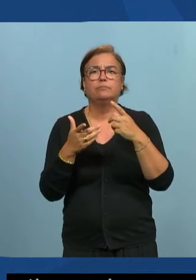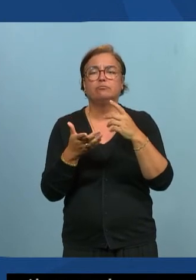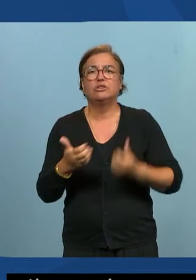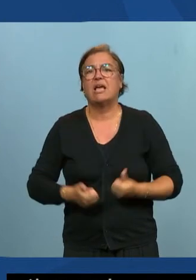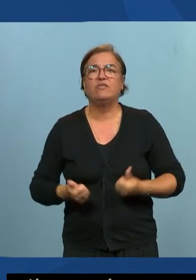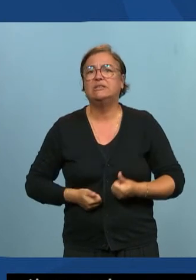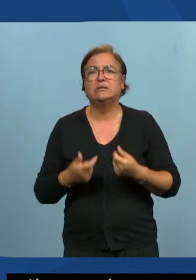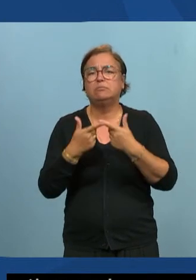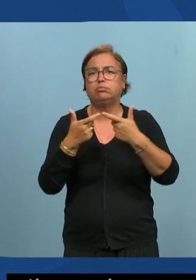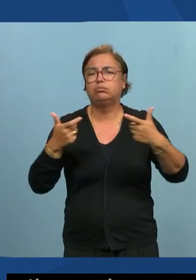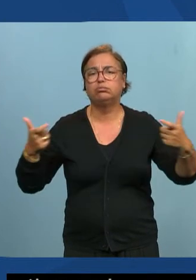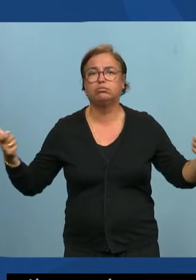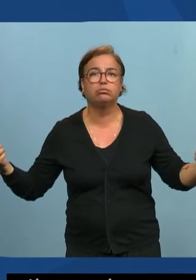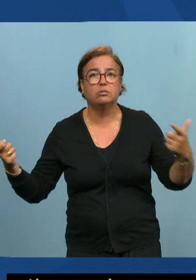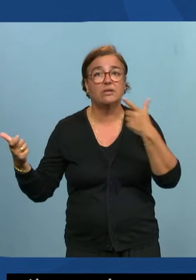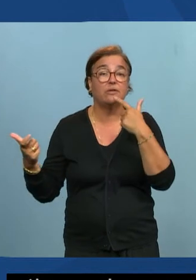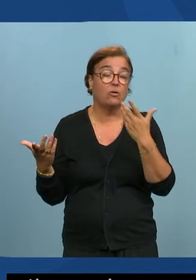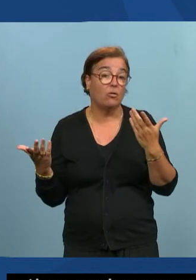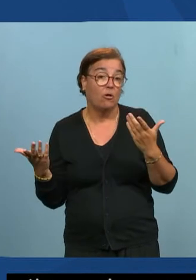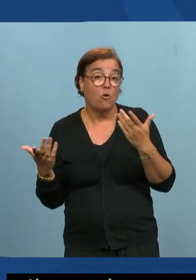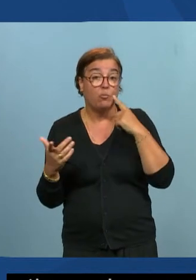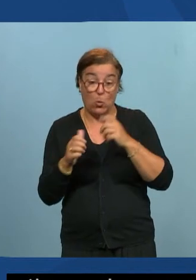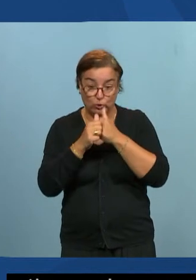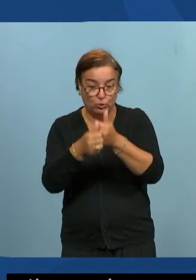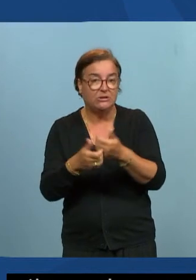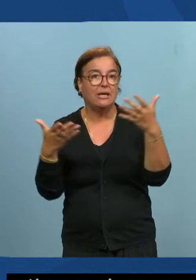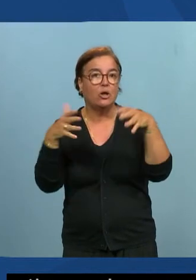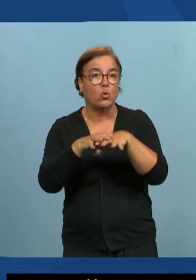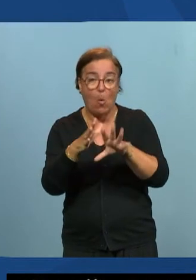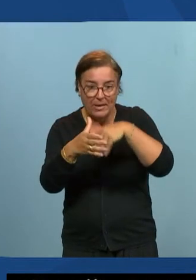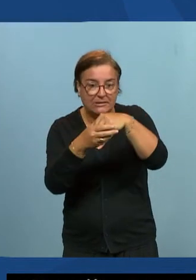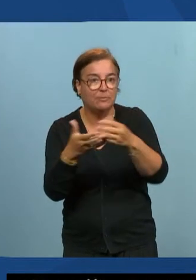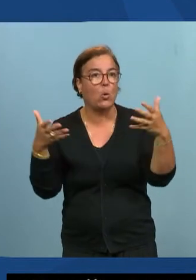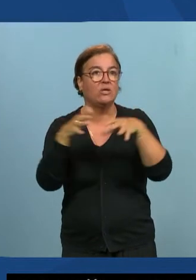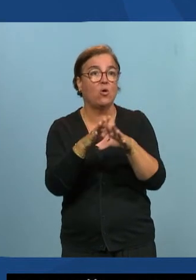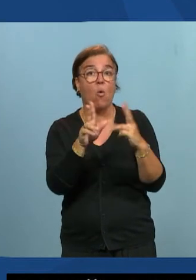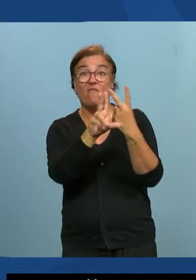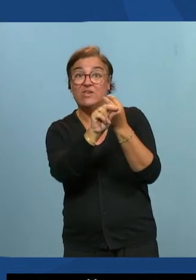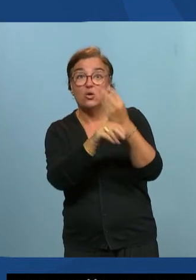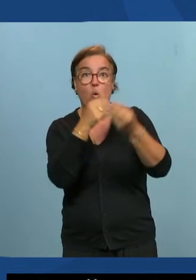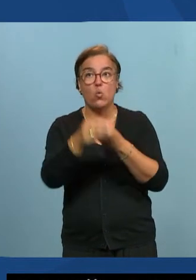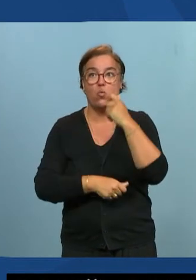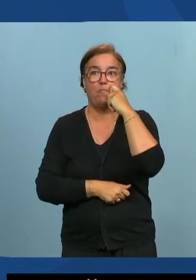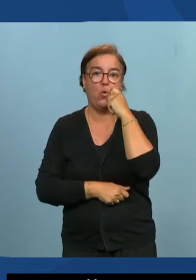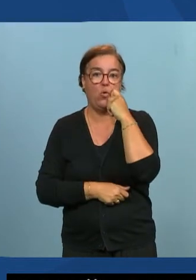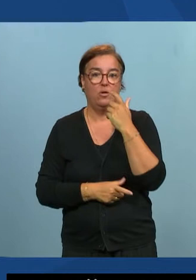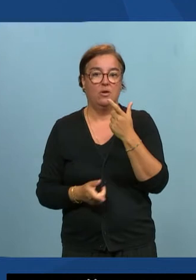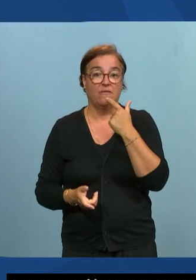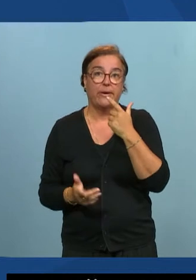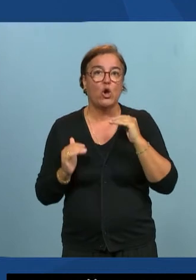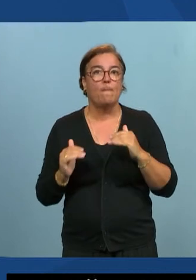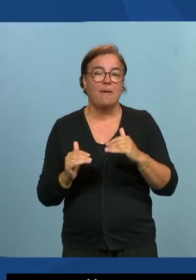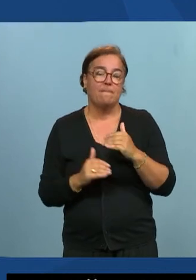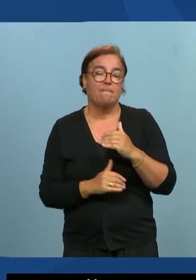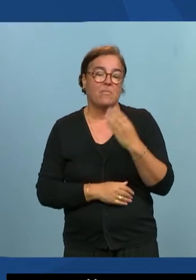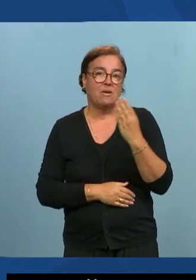nous permet de suivre les réunions que ce soit en visio ou en présentiel parce que ni de rien ça demande